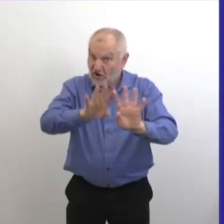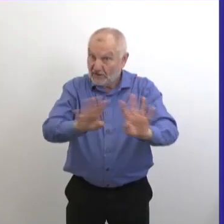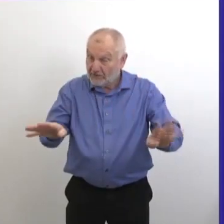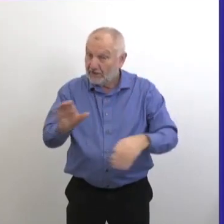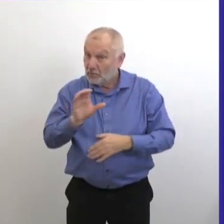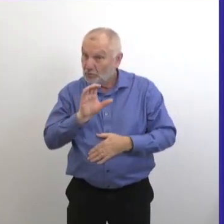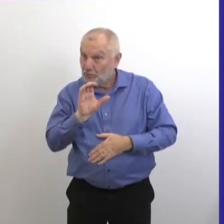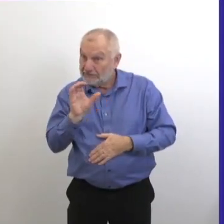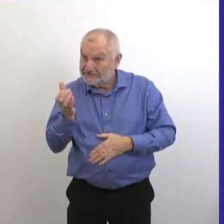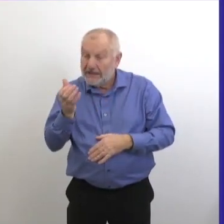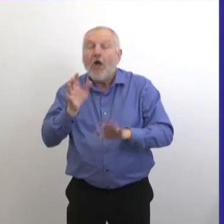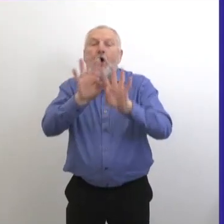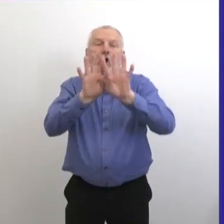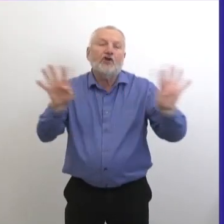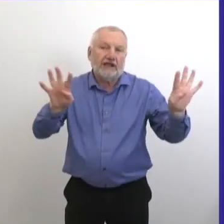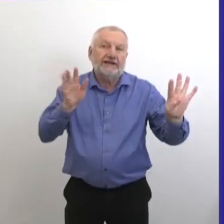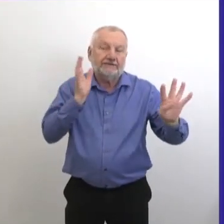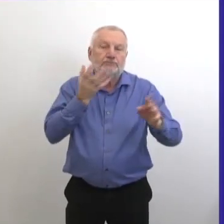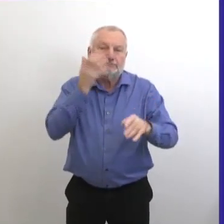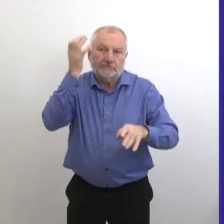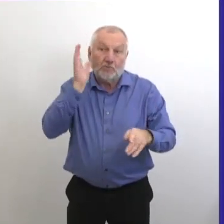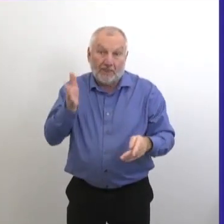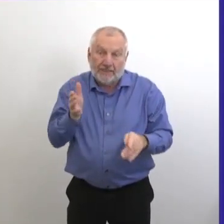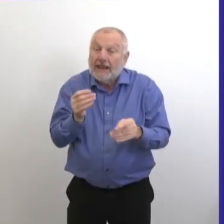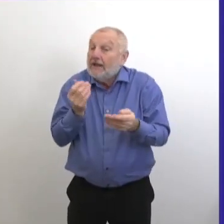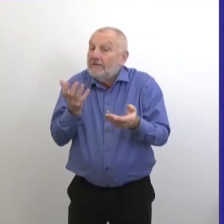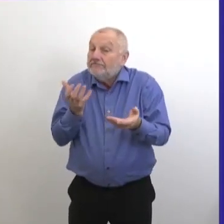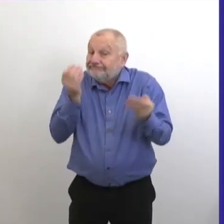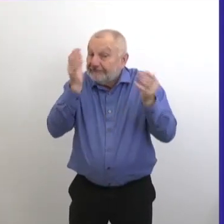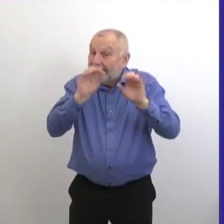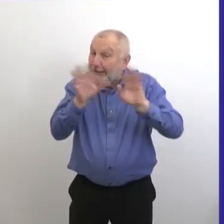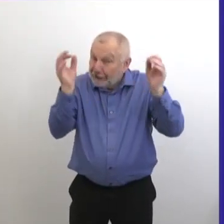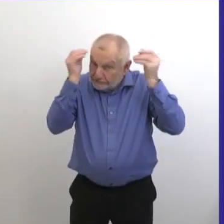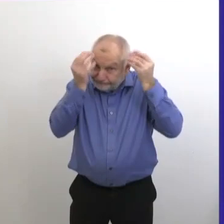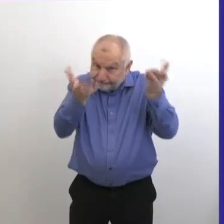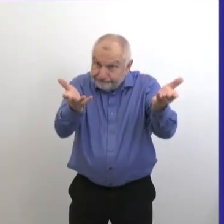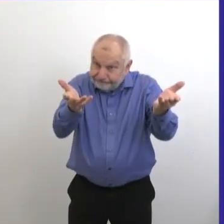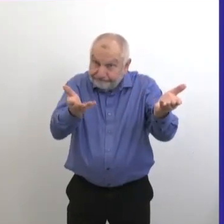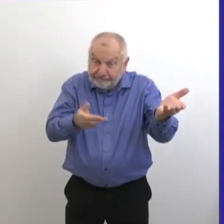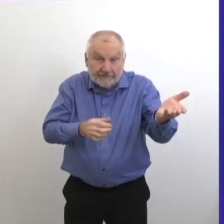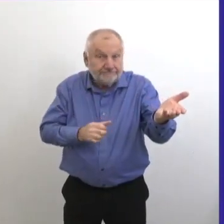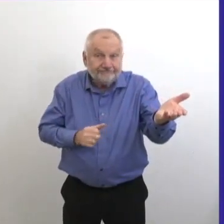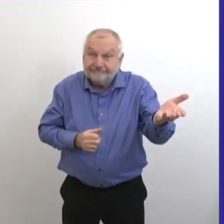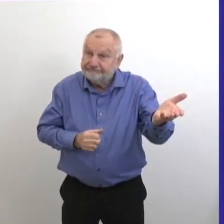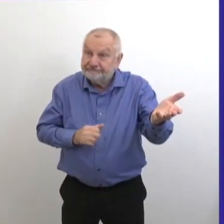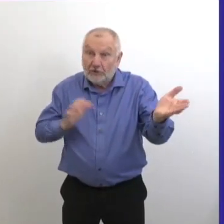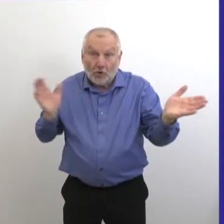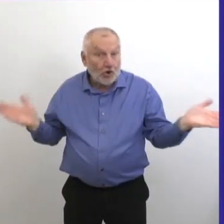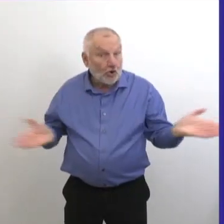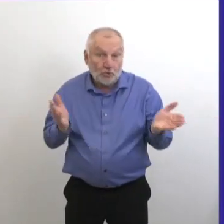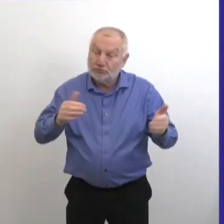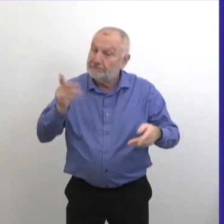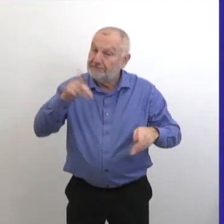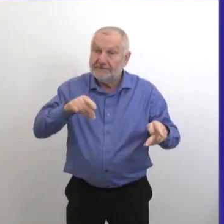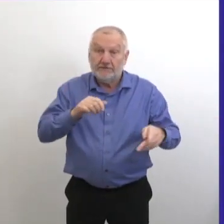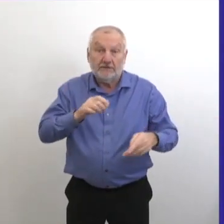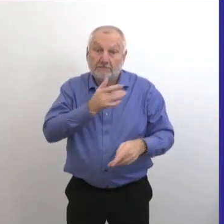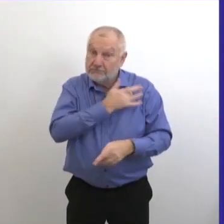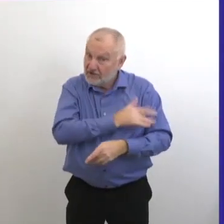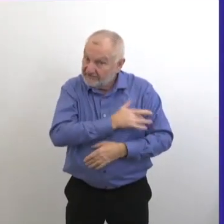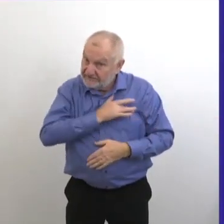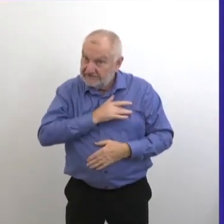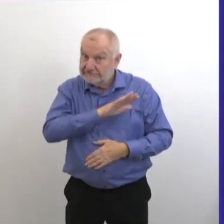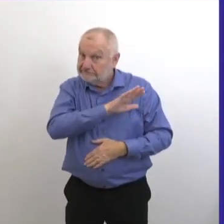et Noël s'approche. Et on veut donc continuer à vous rappeler que l'on décourage tous les déplacements